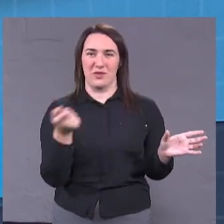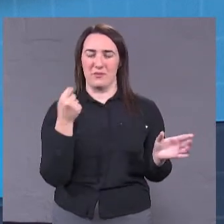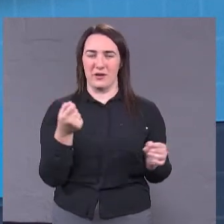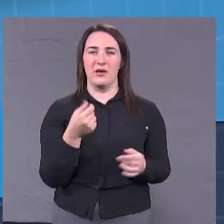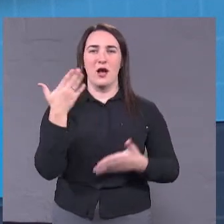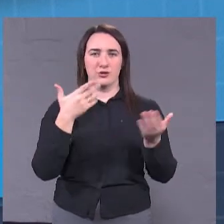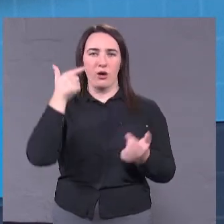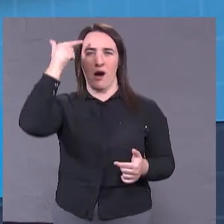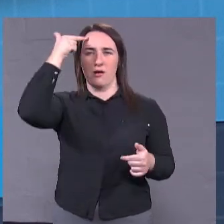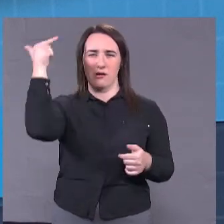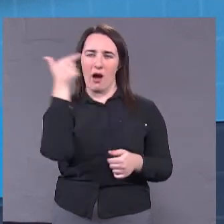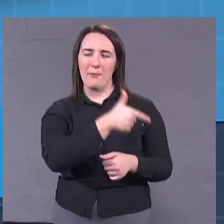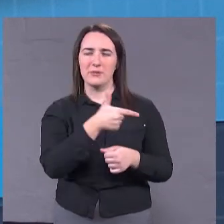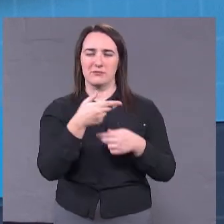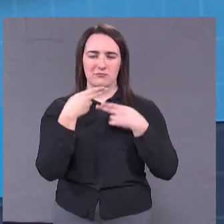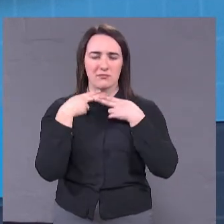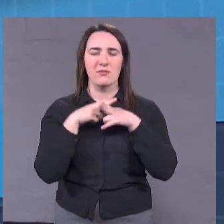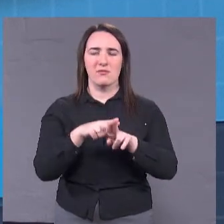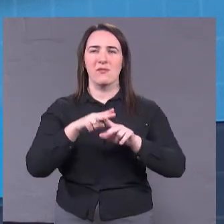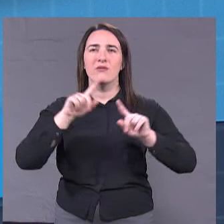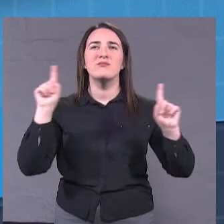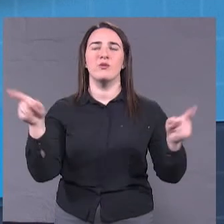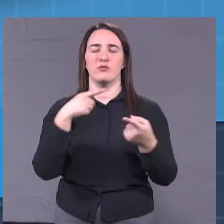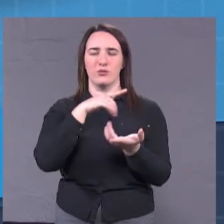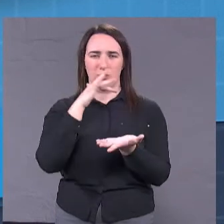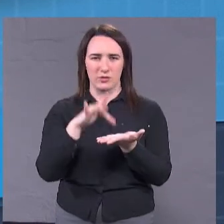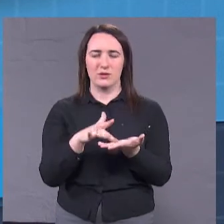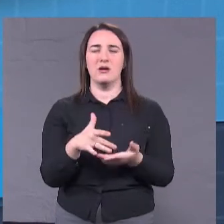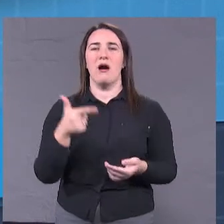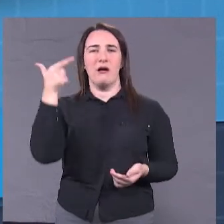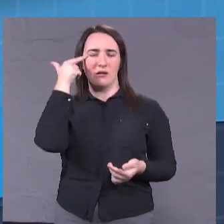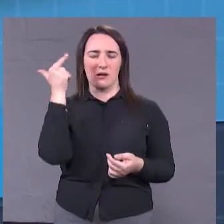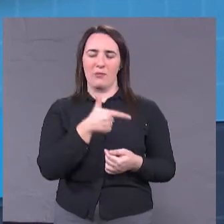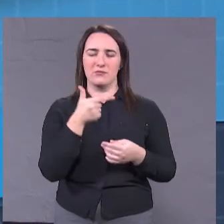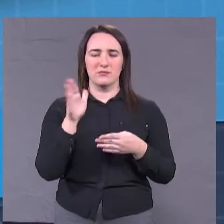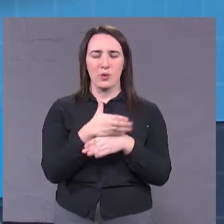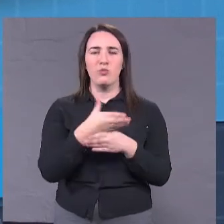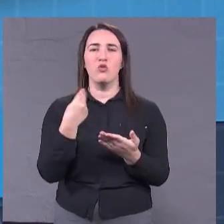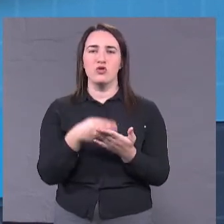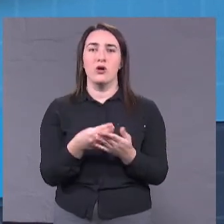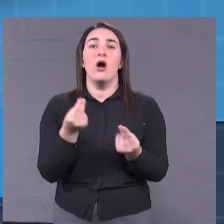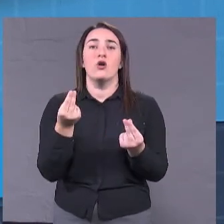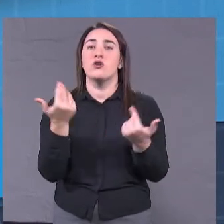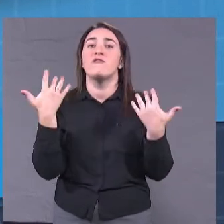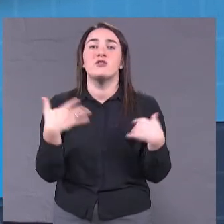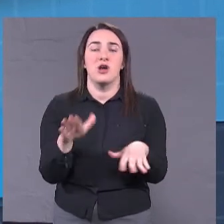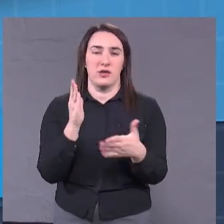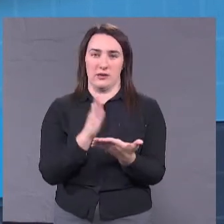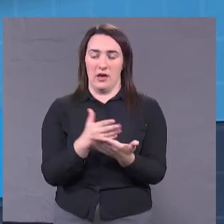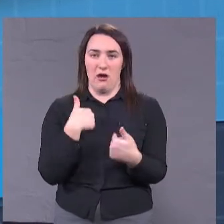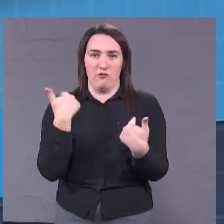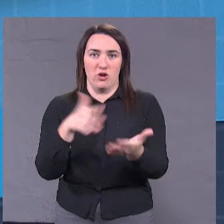построенні стратегії развития города, при грамотному распорядженні бюджетом, эти деньги уже є. Я вам їх уже показав.